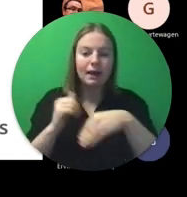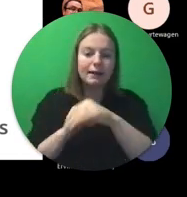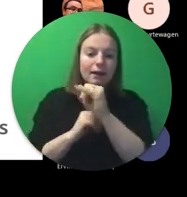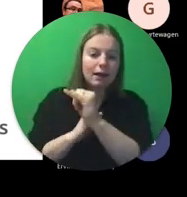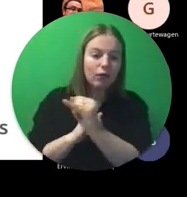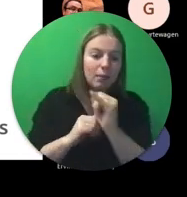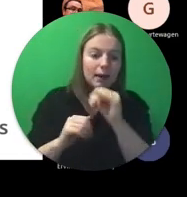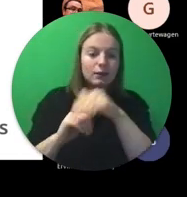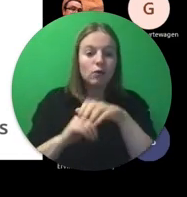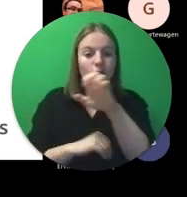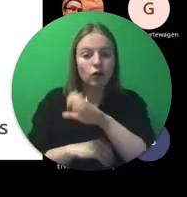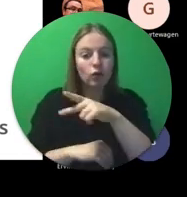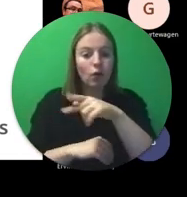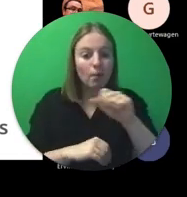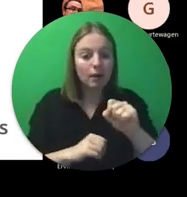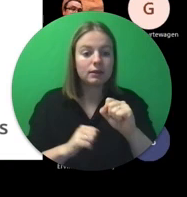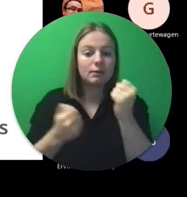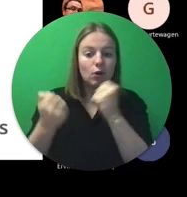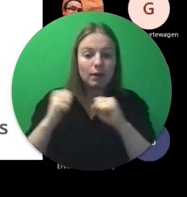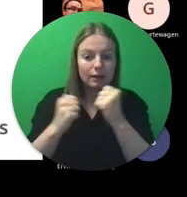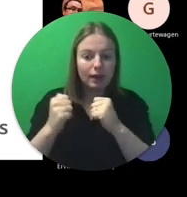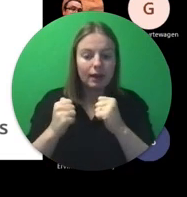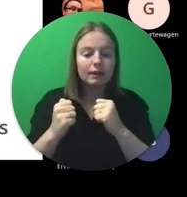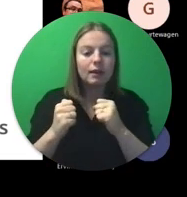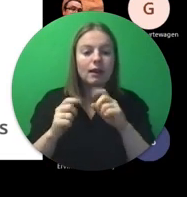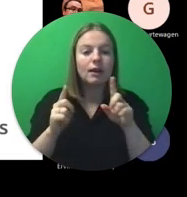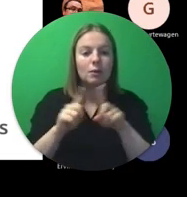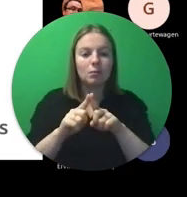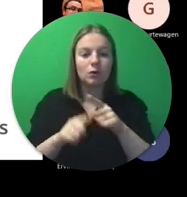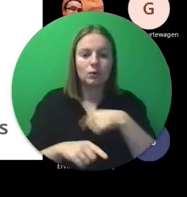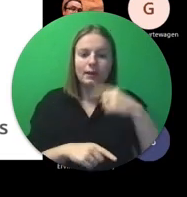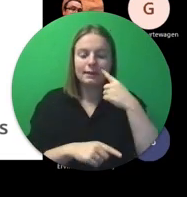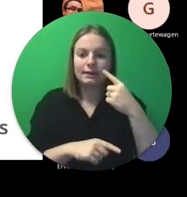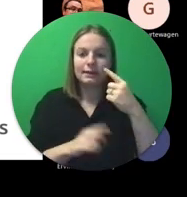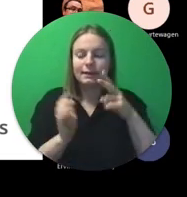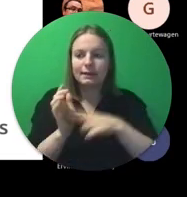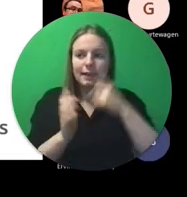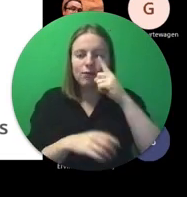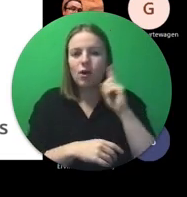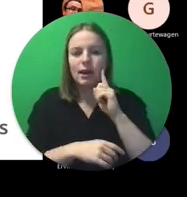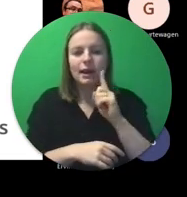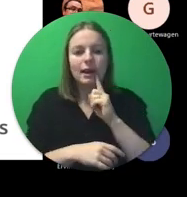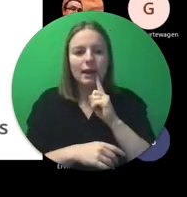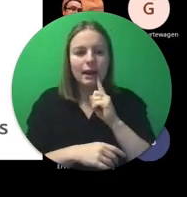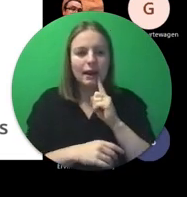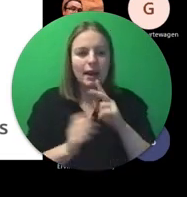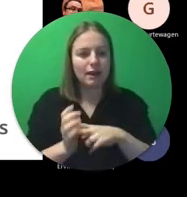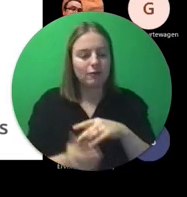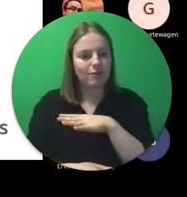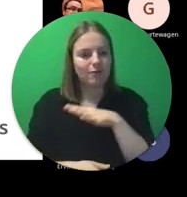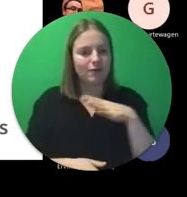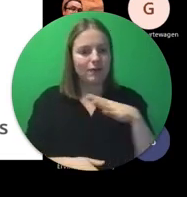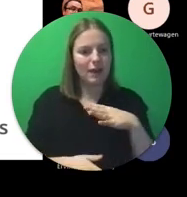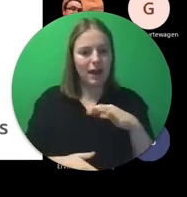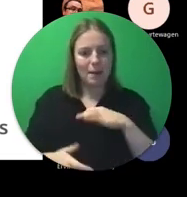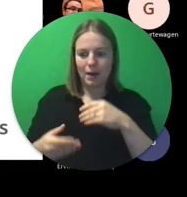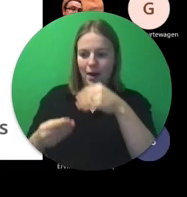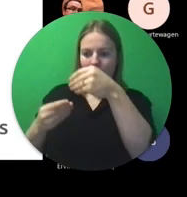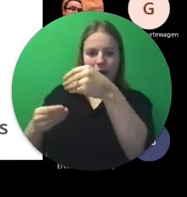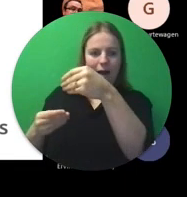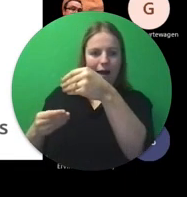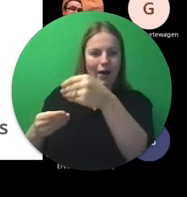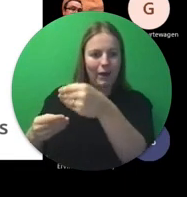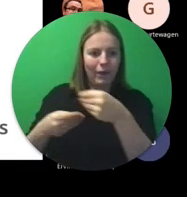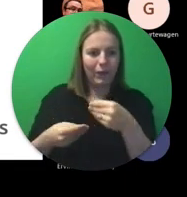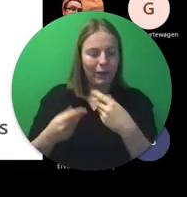in over Europas mobiliteit. En we merken dat het in verzekeren voor leerlingen, zijn ze er vaak heel fier op dat ze dit ook krijgen. Dat is